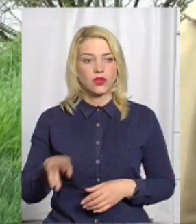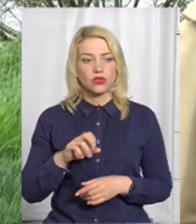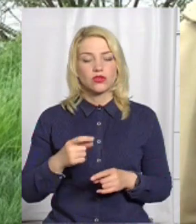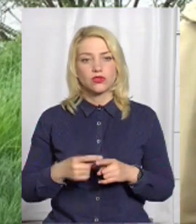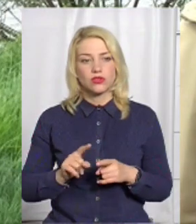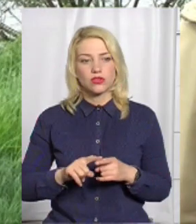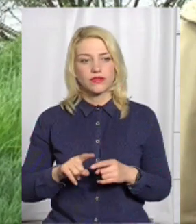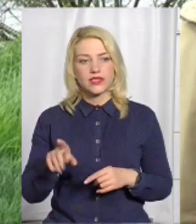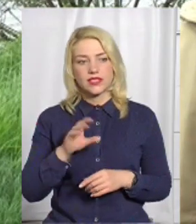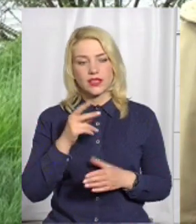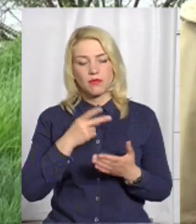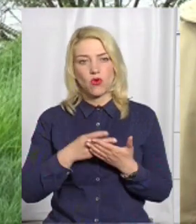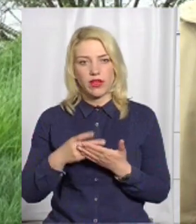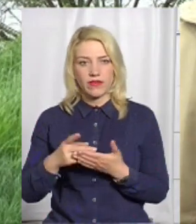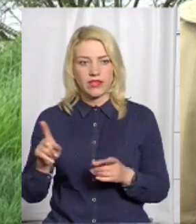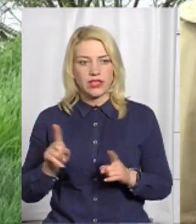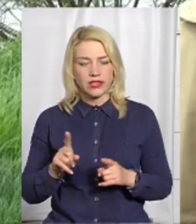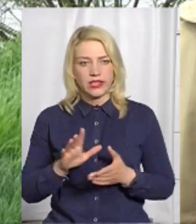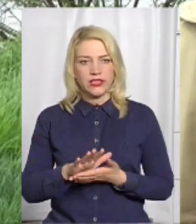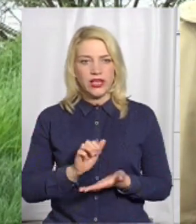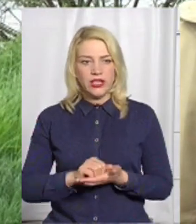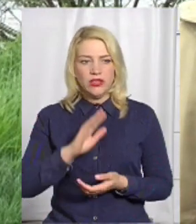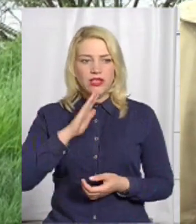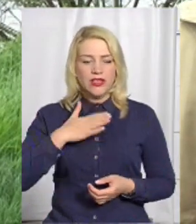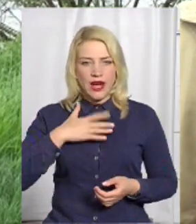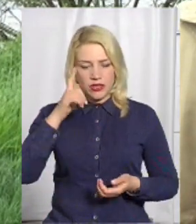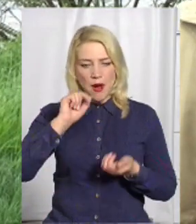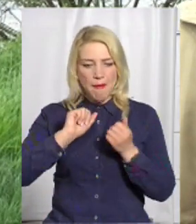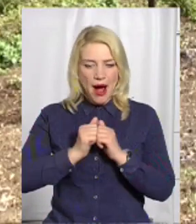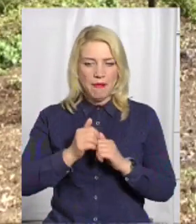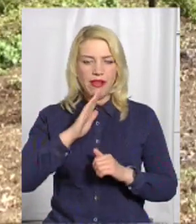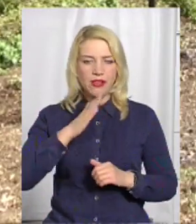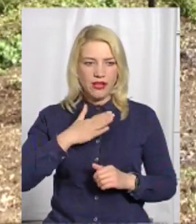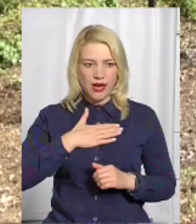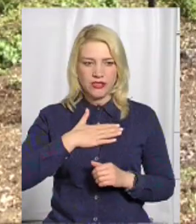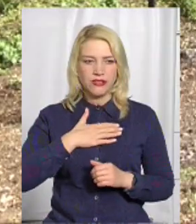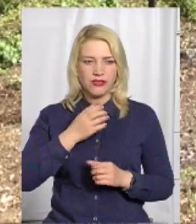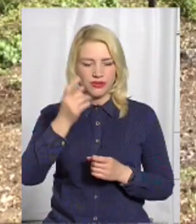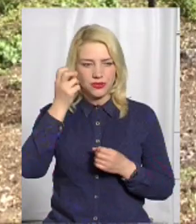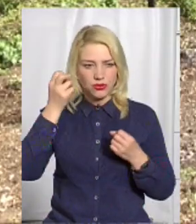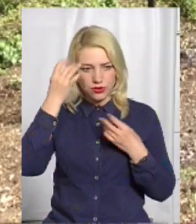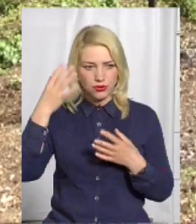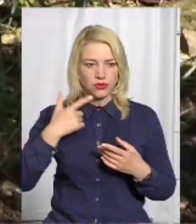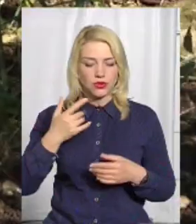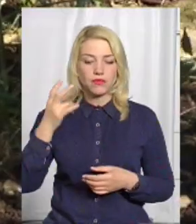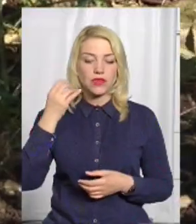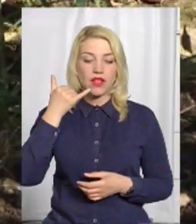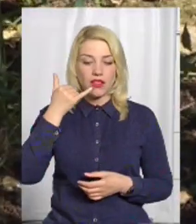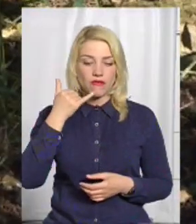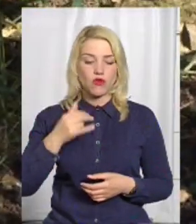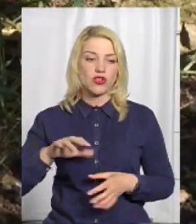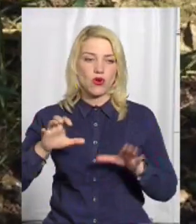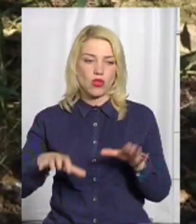того всіх проявів, які знищують нашу пам'ять, нашу ідентичність. У телефонній розмові голова Новоушицької об'єднаної